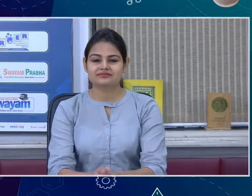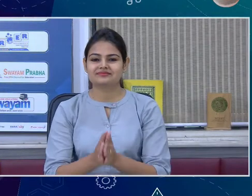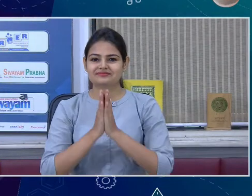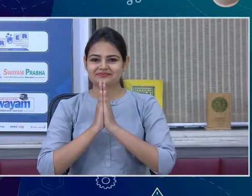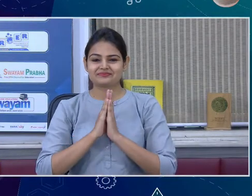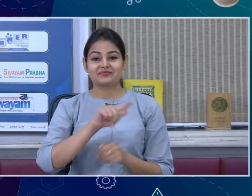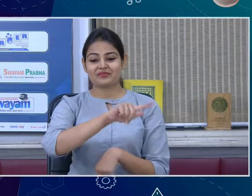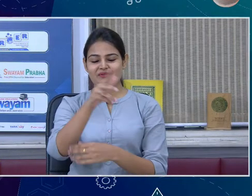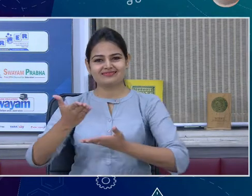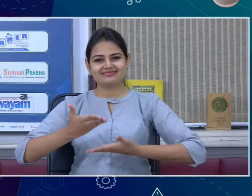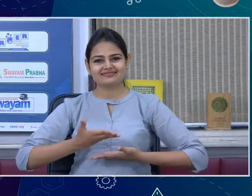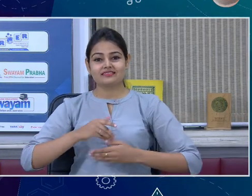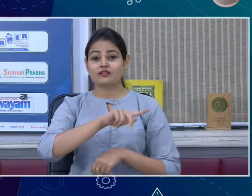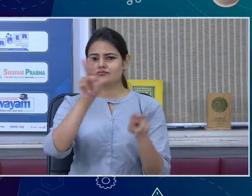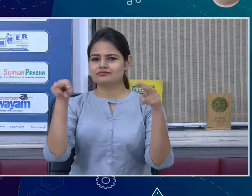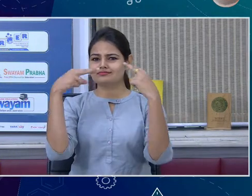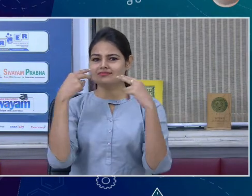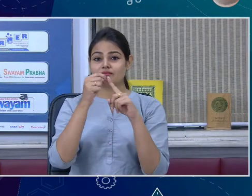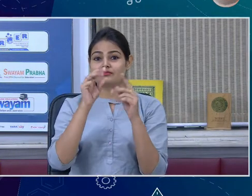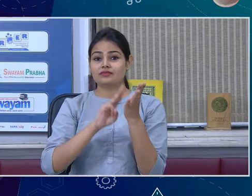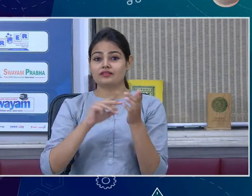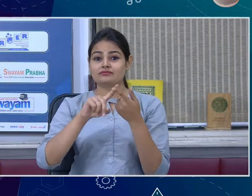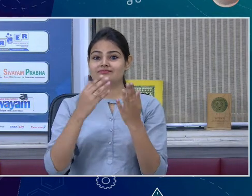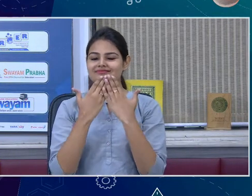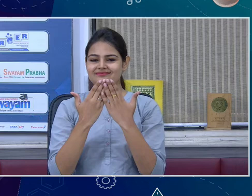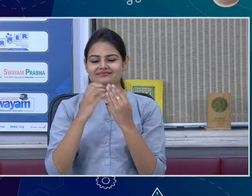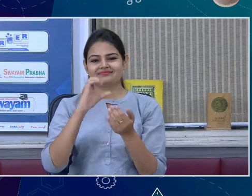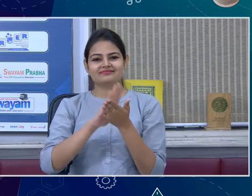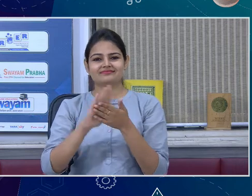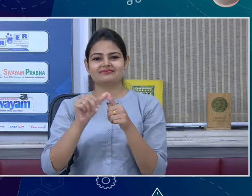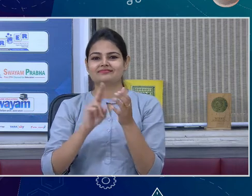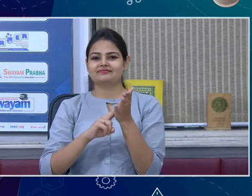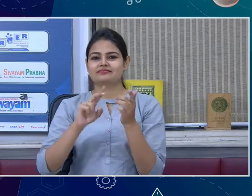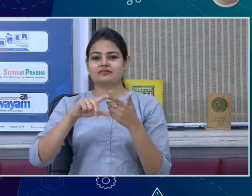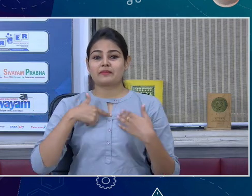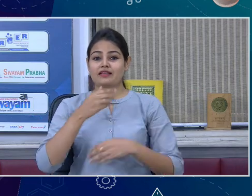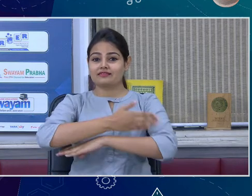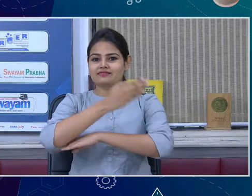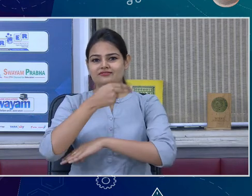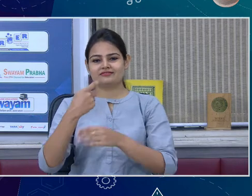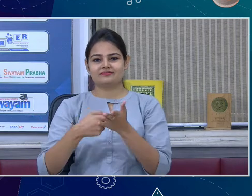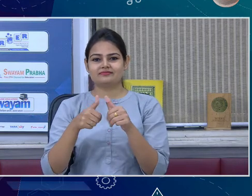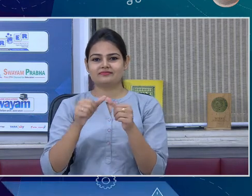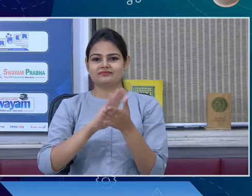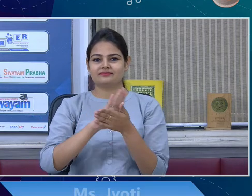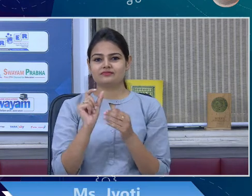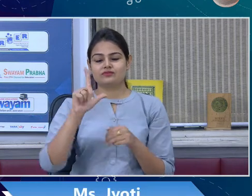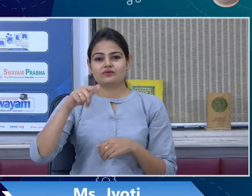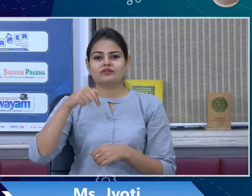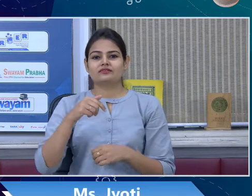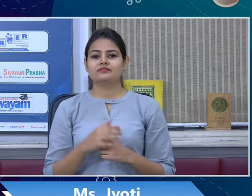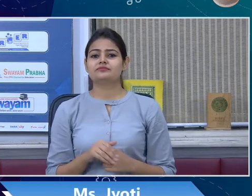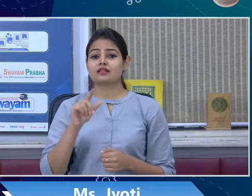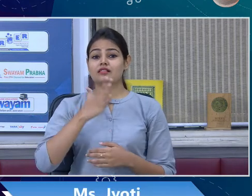नमस्कार आप सभी का स्वागत है आप देख रहे हैं PME विद्या चैनल और मैं हूँ राहुल हम लेकर हाजर है आज का अपना ये पहला